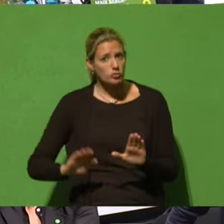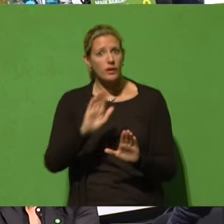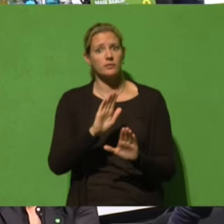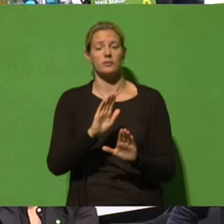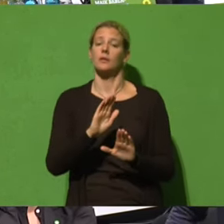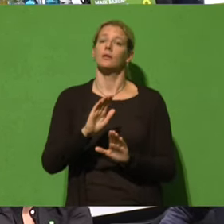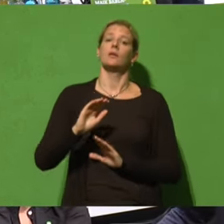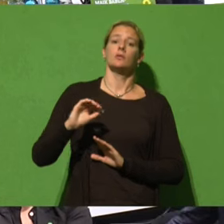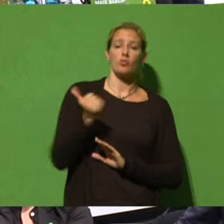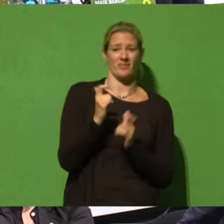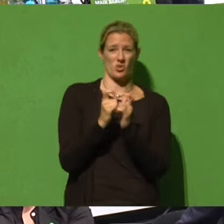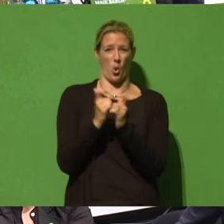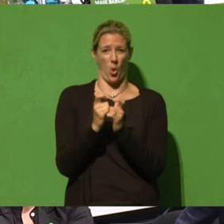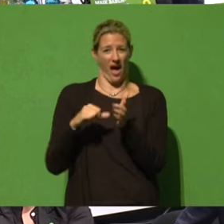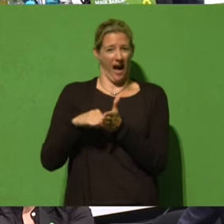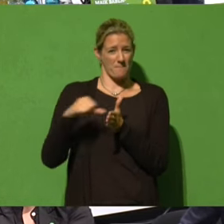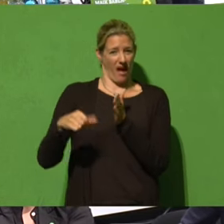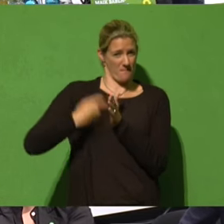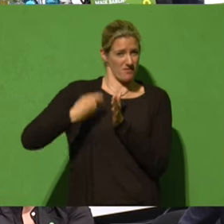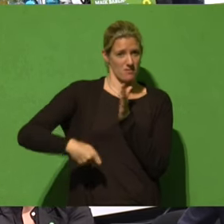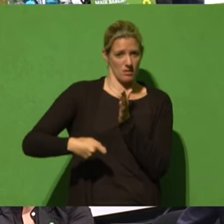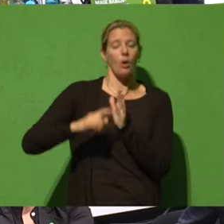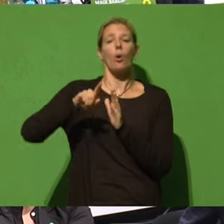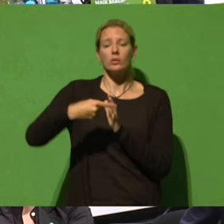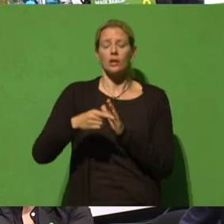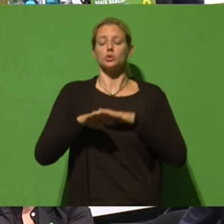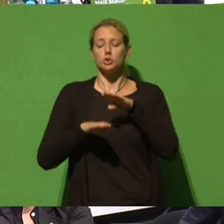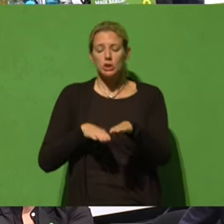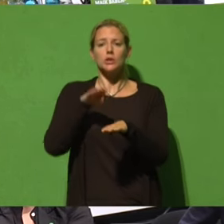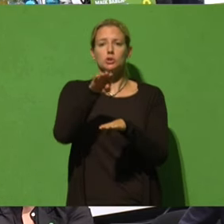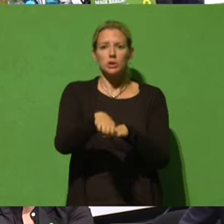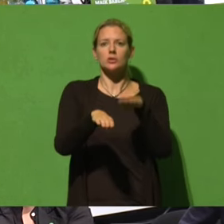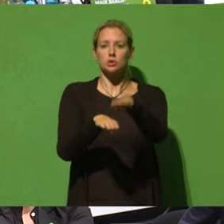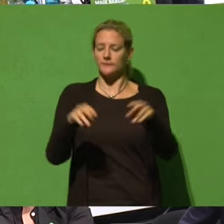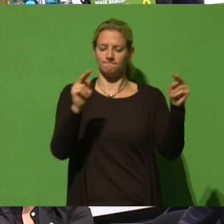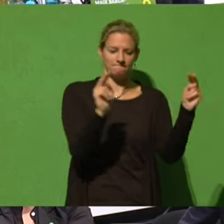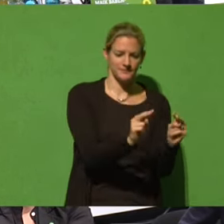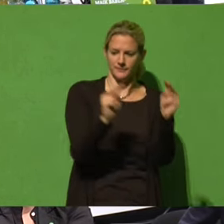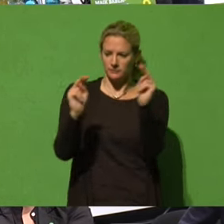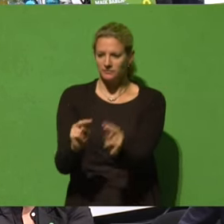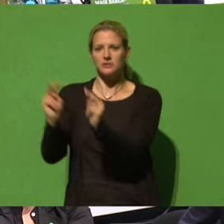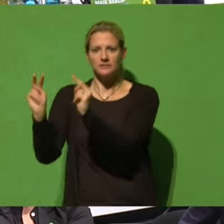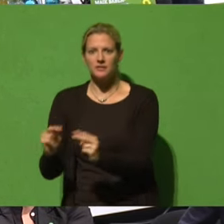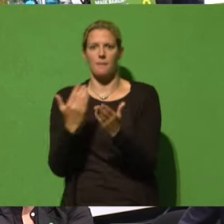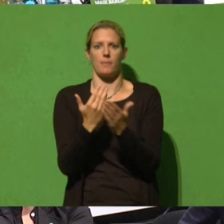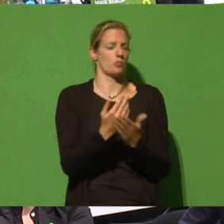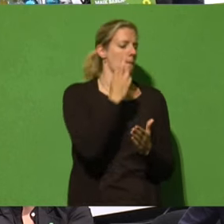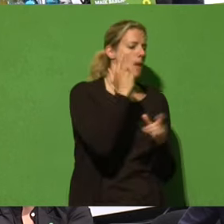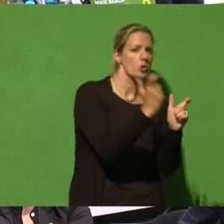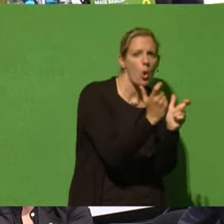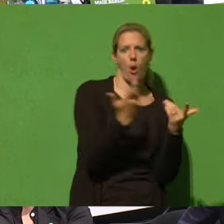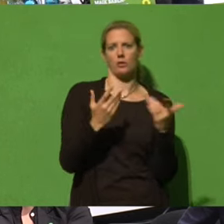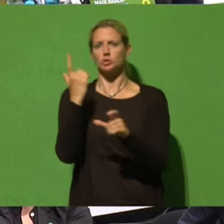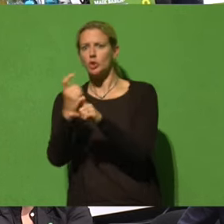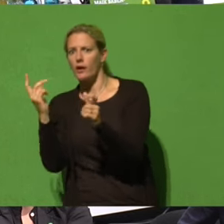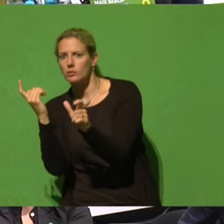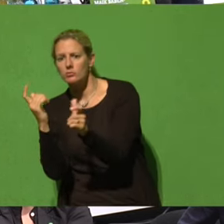einer Kohleabgabe und dann nach und nach raus aus der Verbrennung von Braunkohle, dann von Steinkohle und am Ende auch aus der Verbrennung von